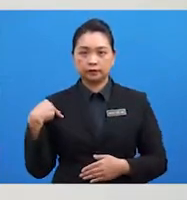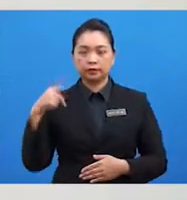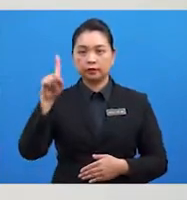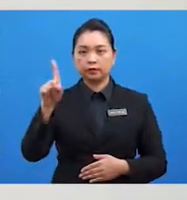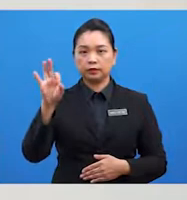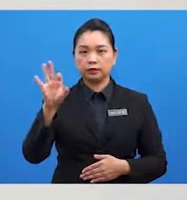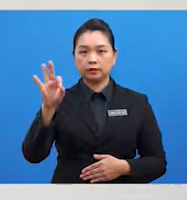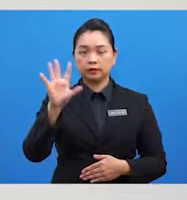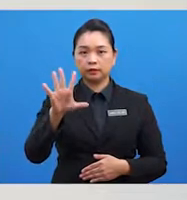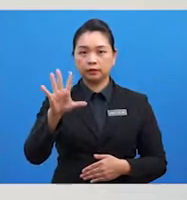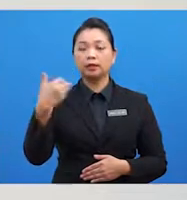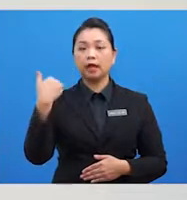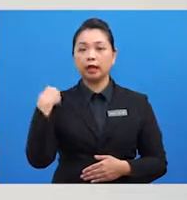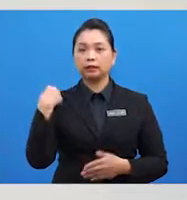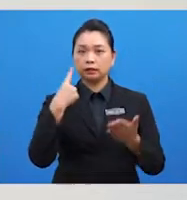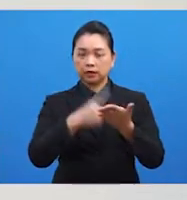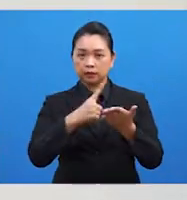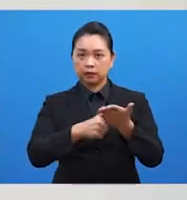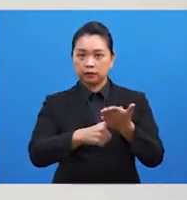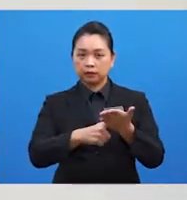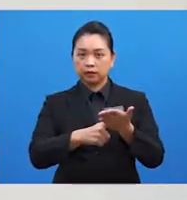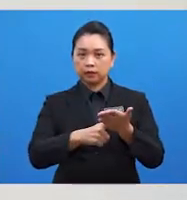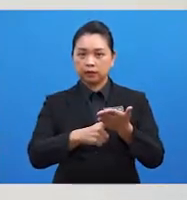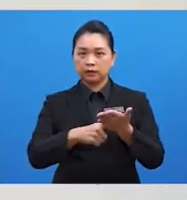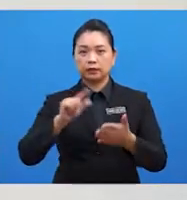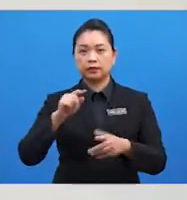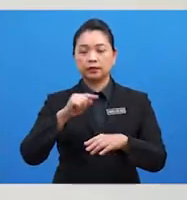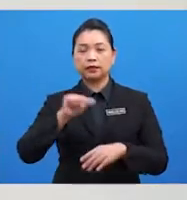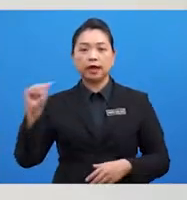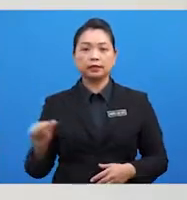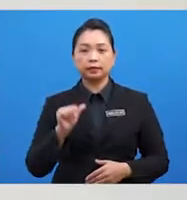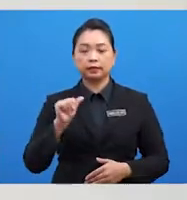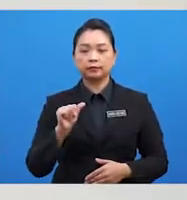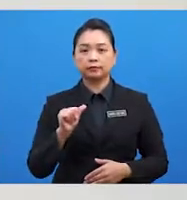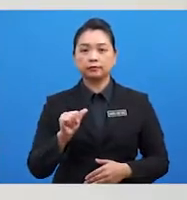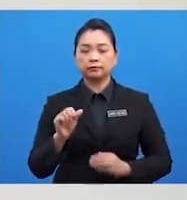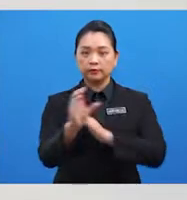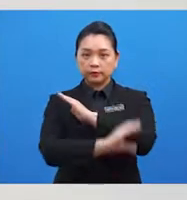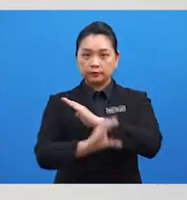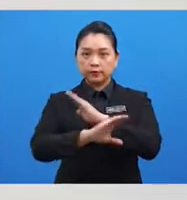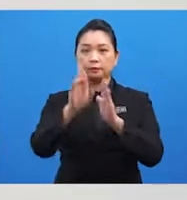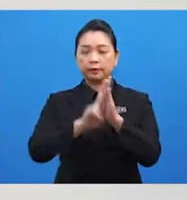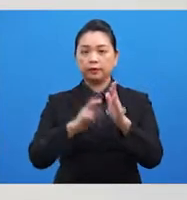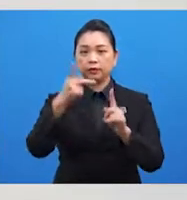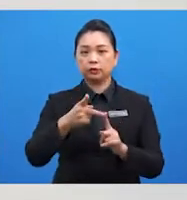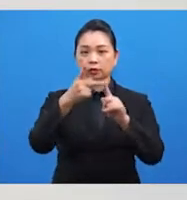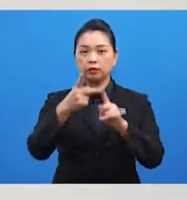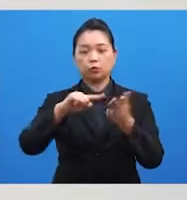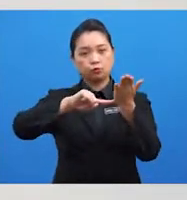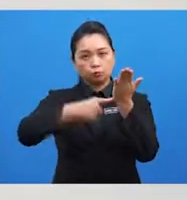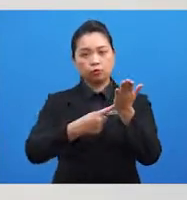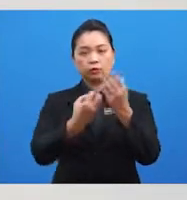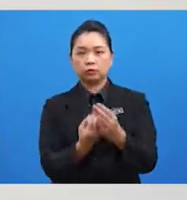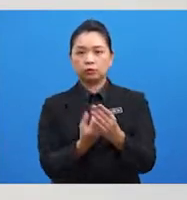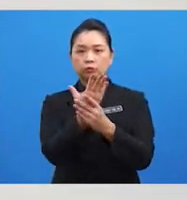melalui persidangan Afro-Asia. Pergerakan negara-negara berkecuali NAM mula ditubuhkan